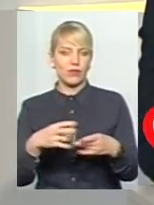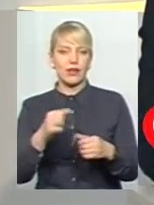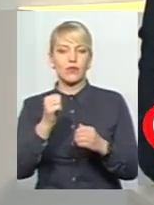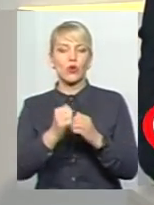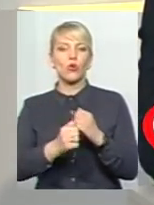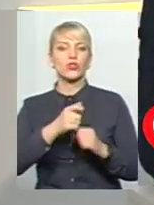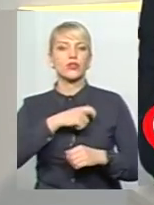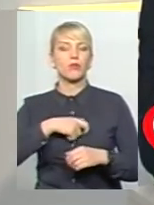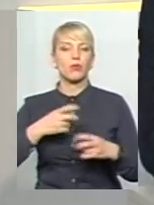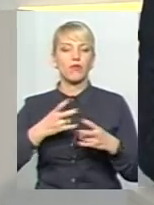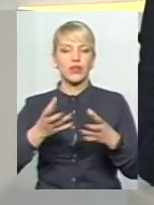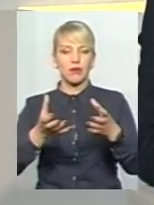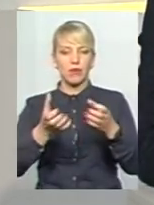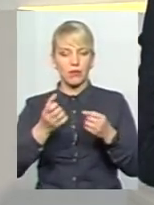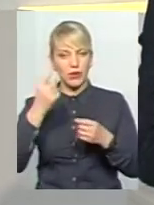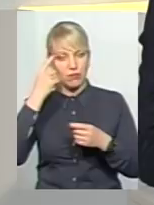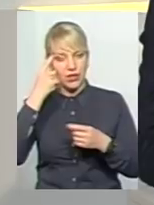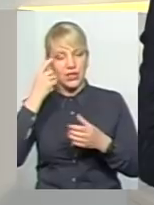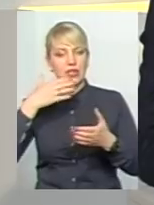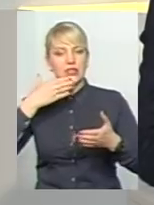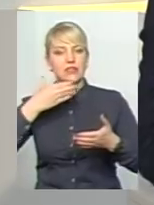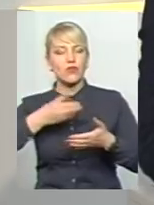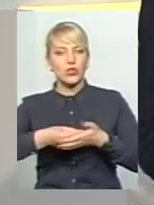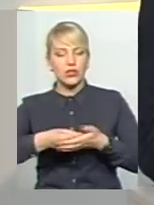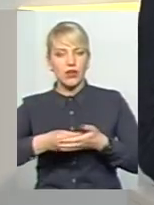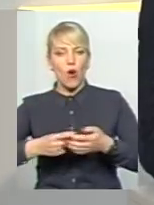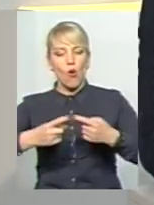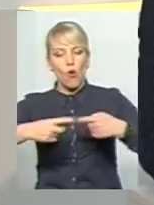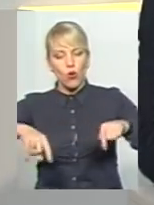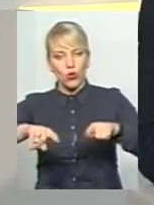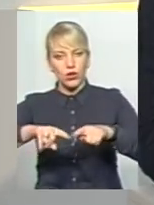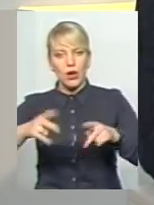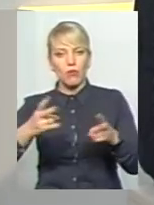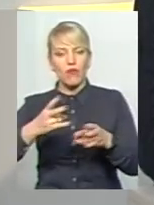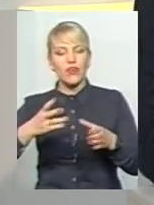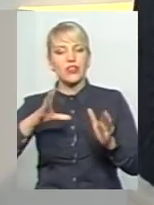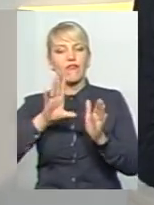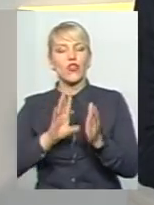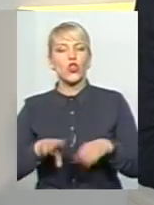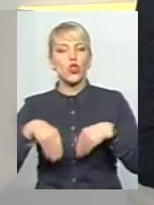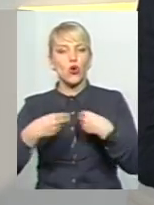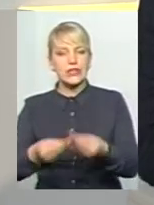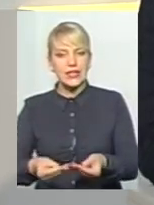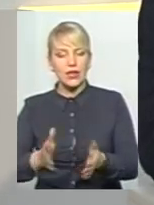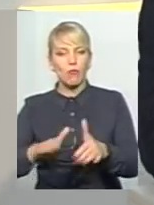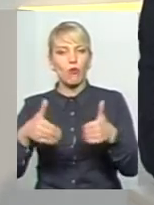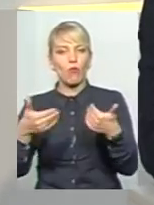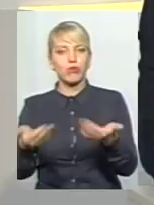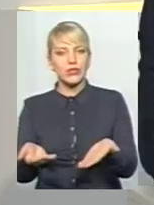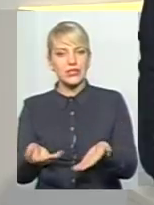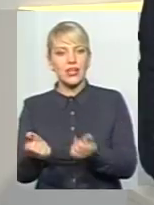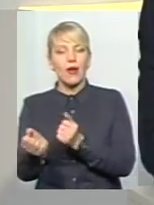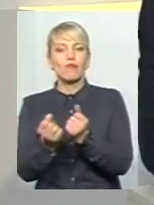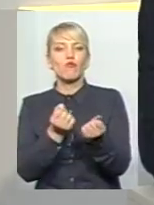депутат повинен перейматися проблемами свого округу, повинен вносити пропозиції, боротися в здоровому сенсі